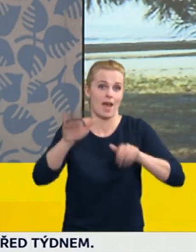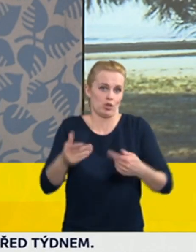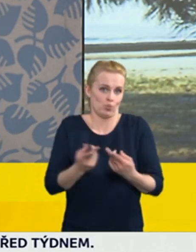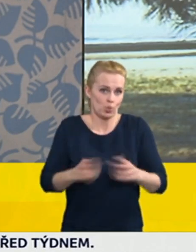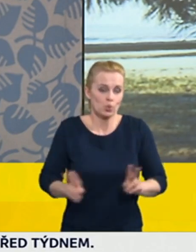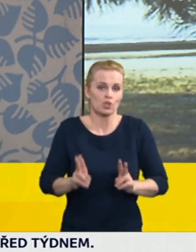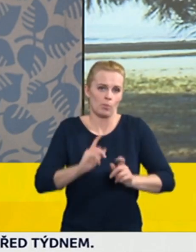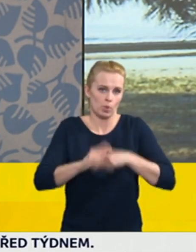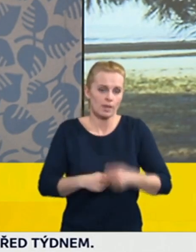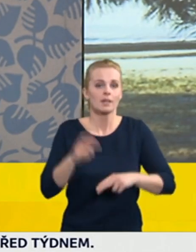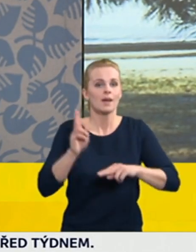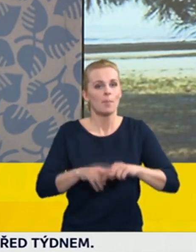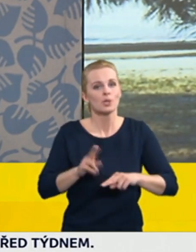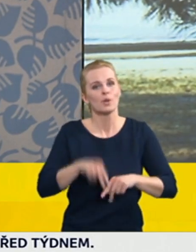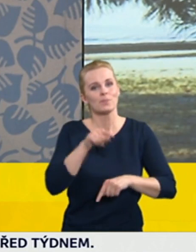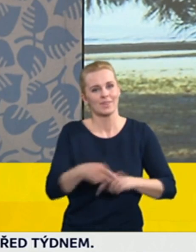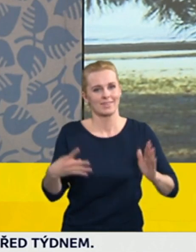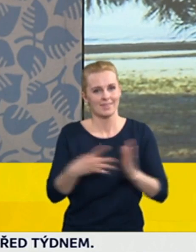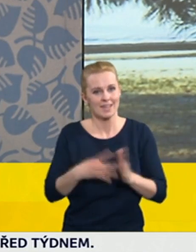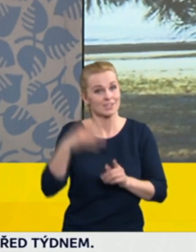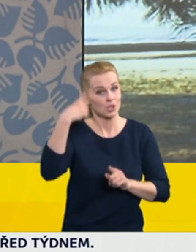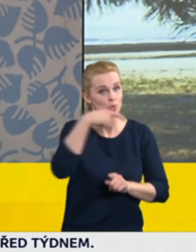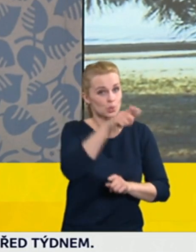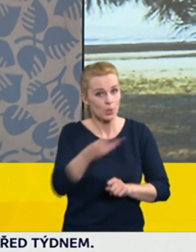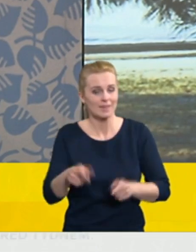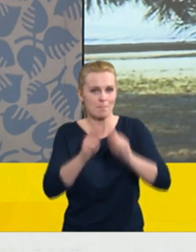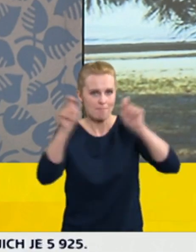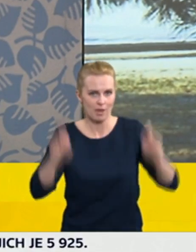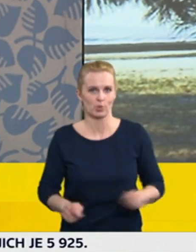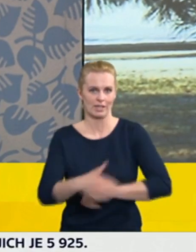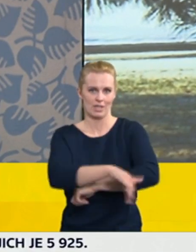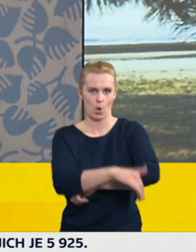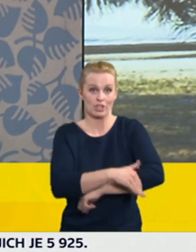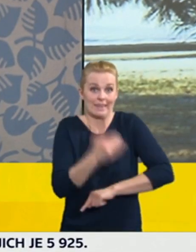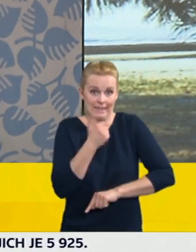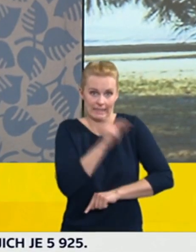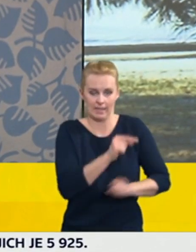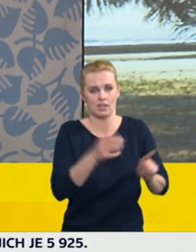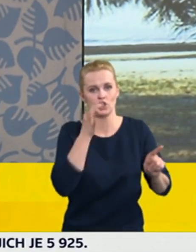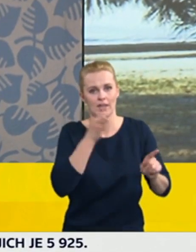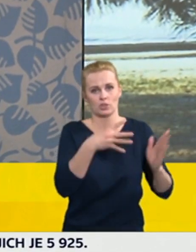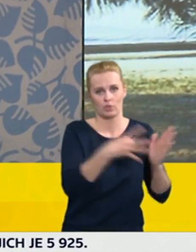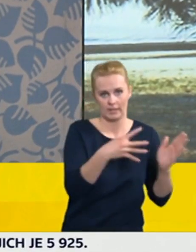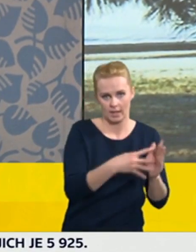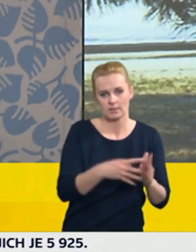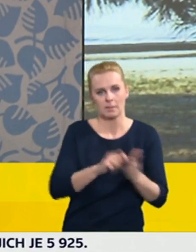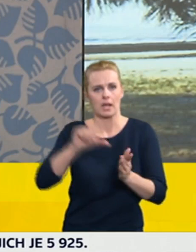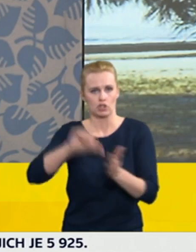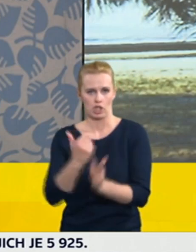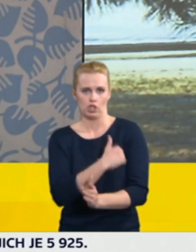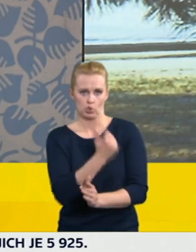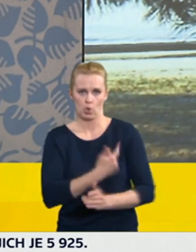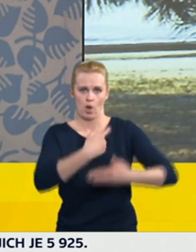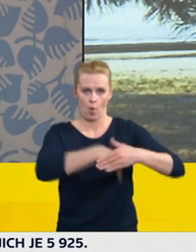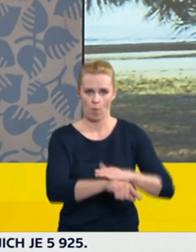pořadu dne, testovat studenty maturitních ročníků a středoškoláky v té populaci,